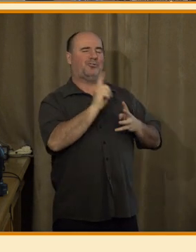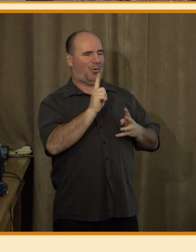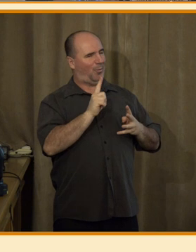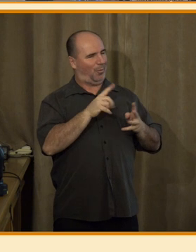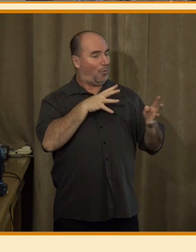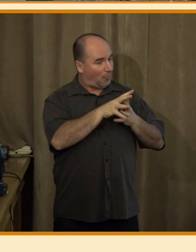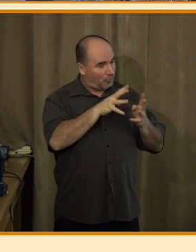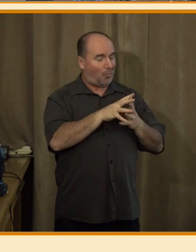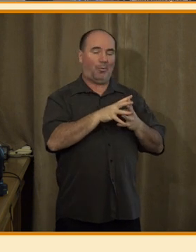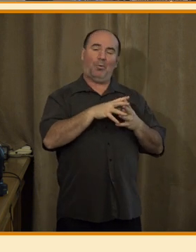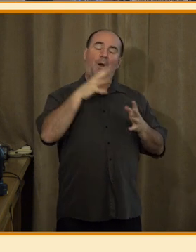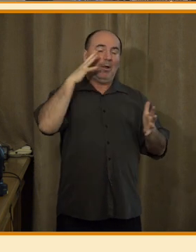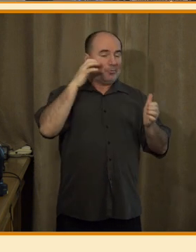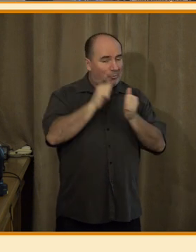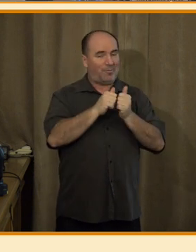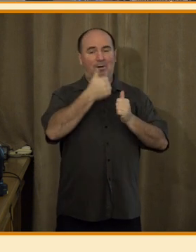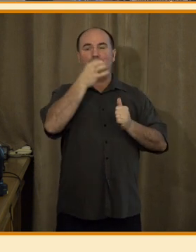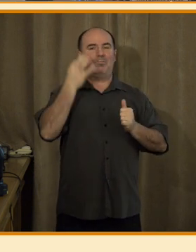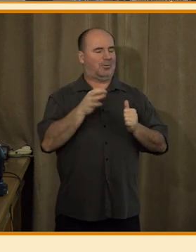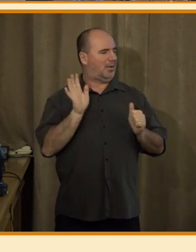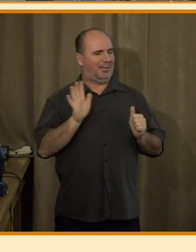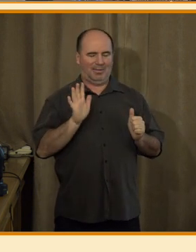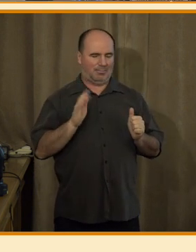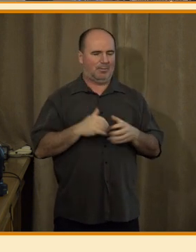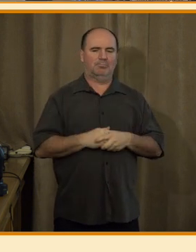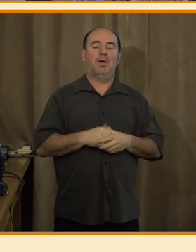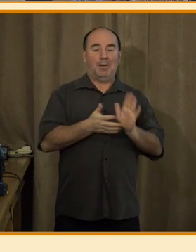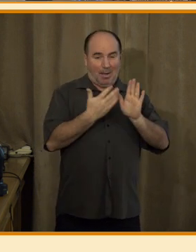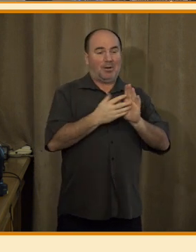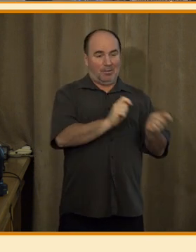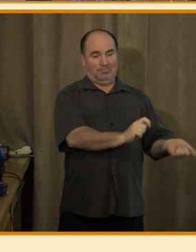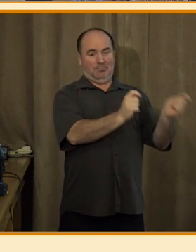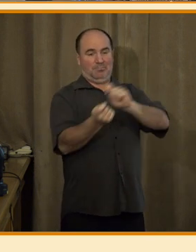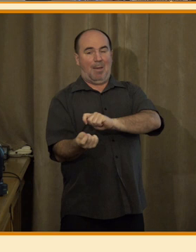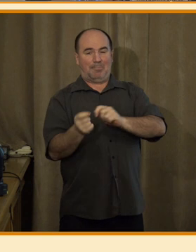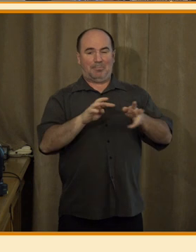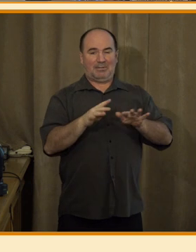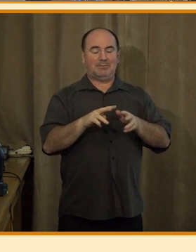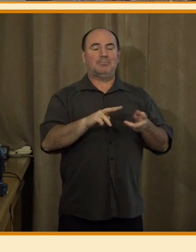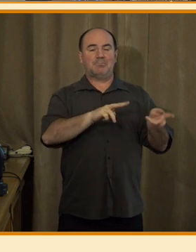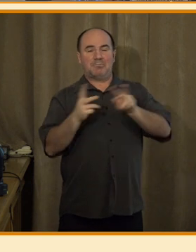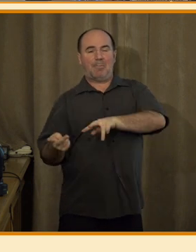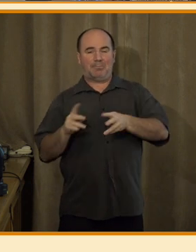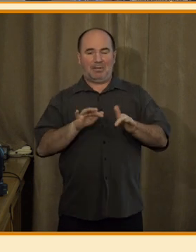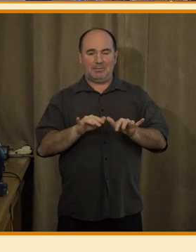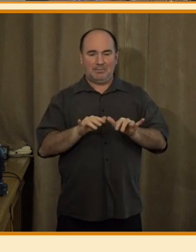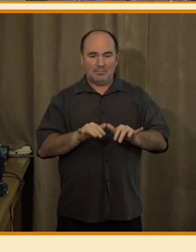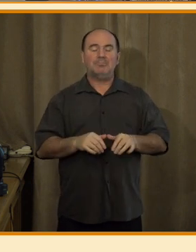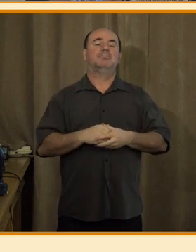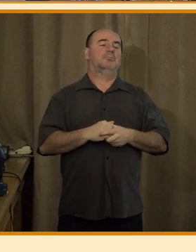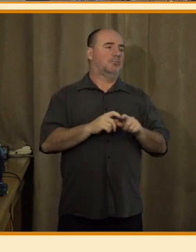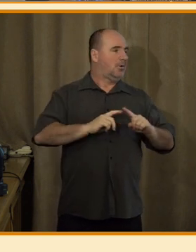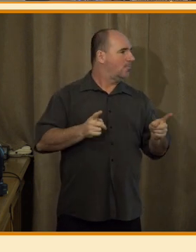to jsou záležitosti, které se týkají přepisu, například transformací textů a podobně.